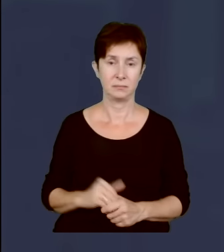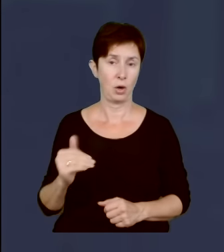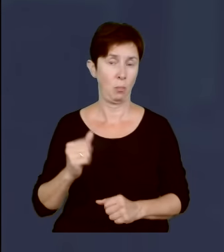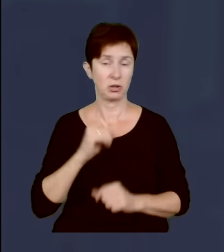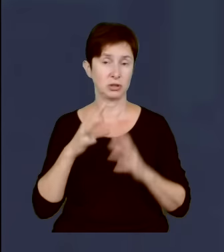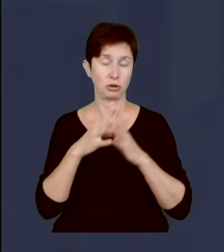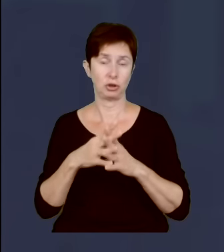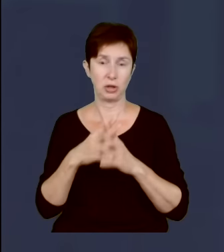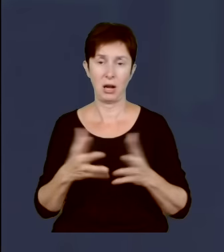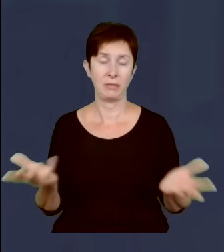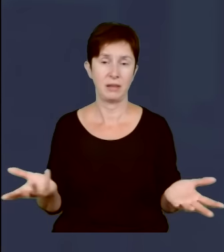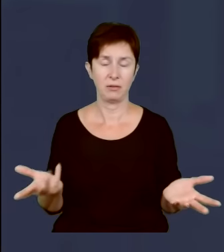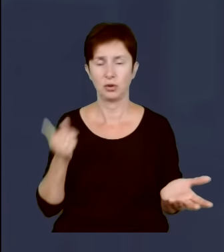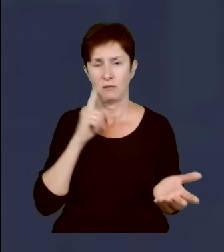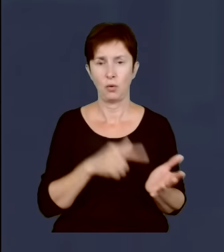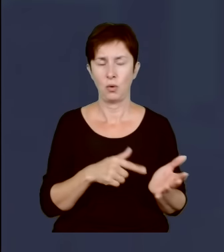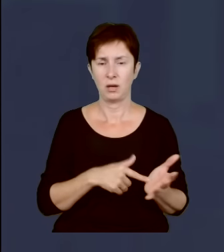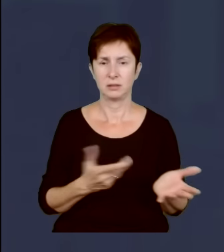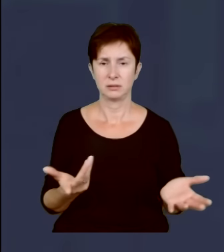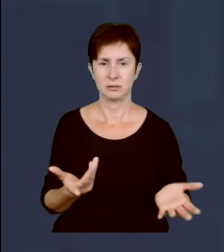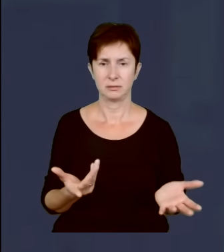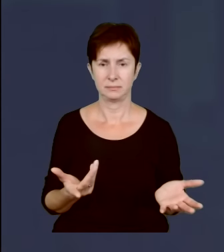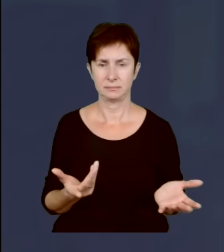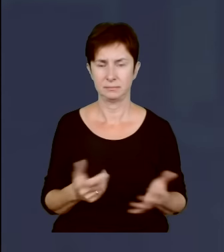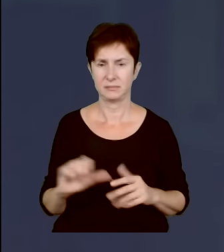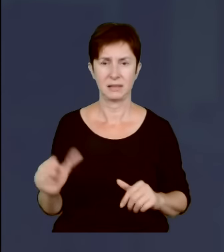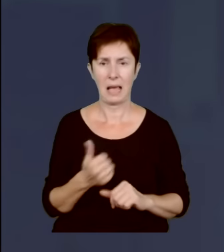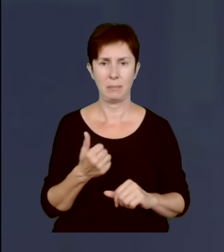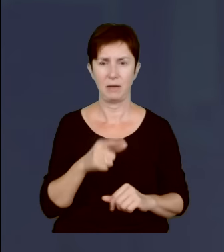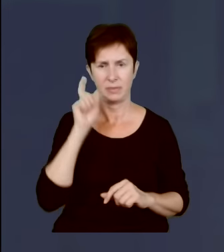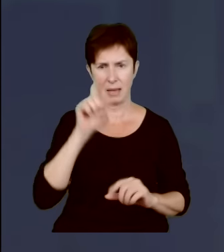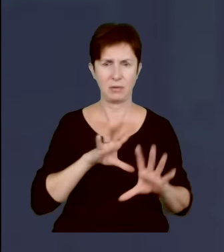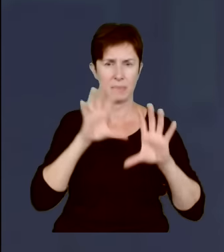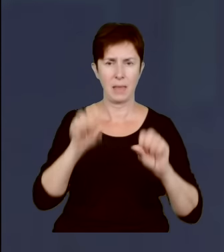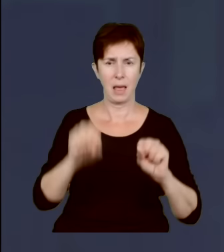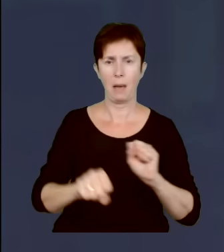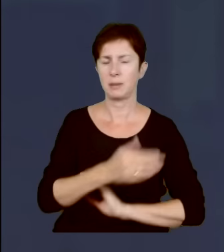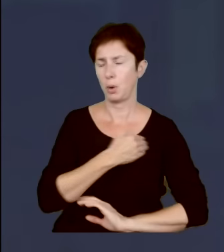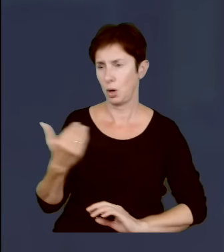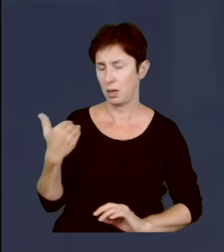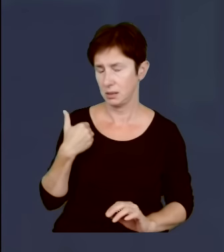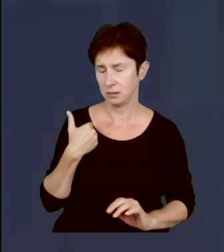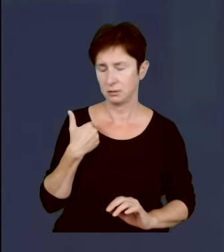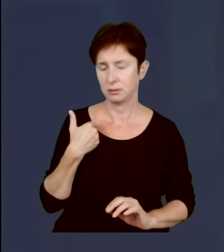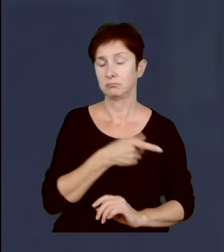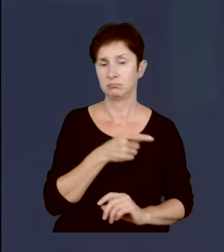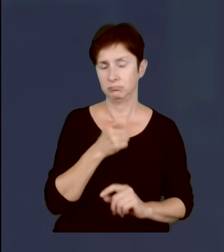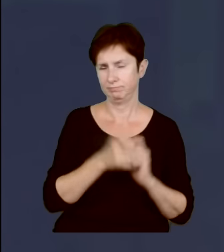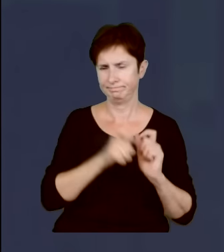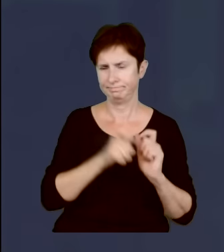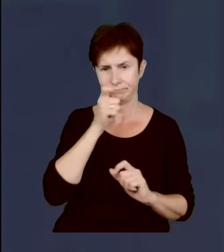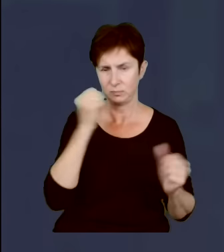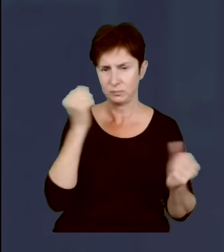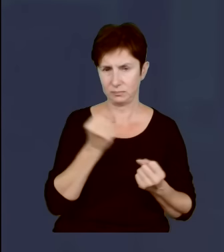Niemcy się zbiorą na te odszkodowania, kiedy już... Najpierw napadli na Polskę Niemcy, dopuścili się zbrodni, a teraz